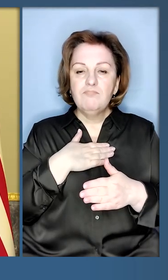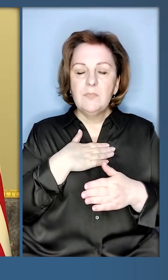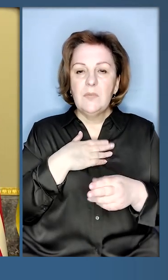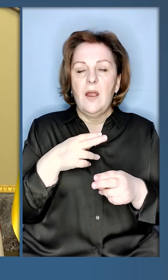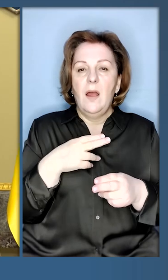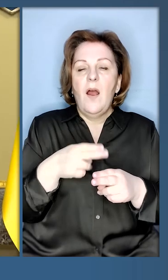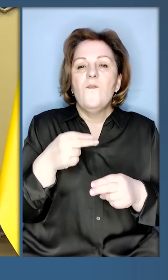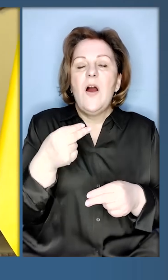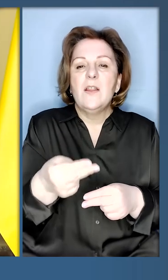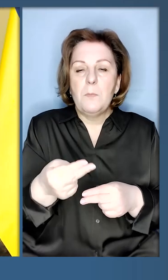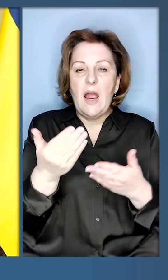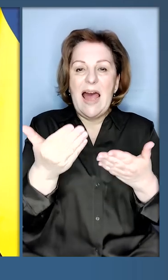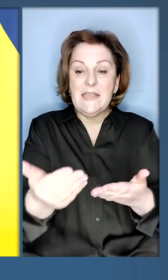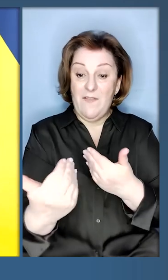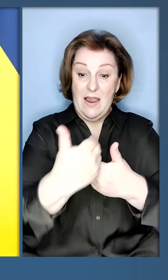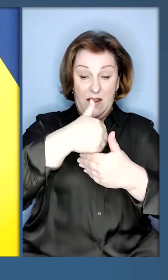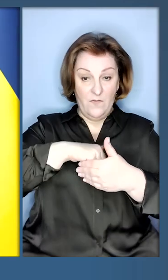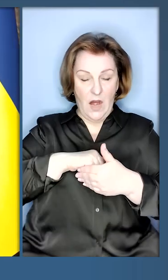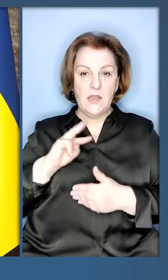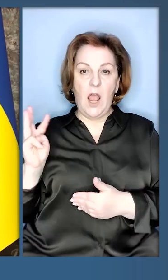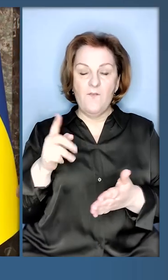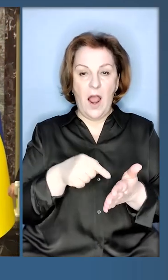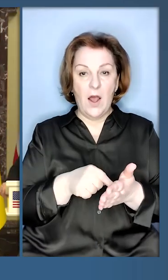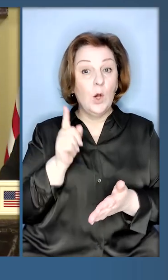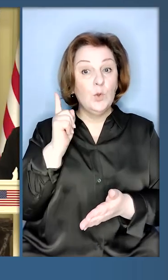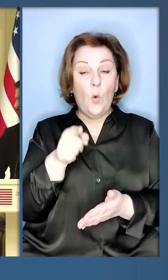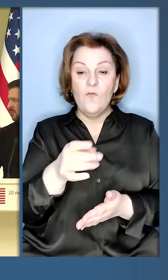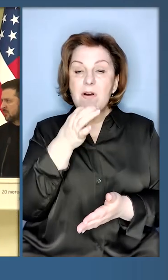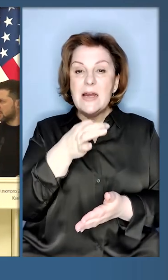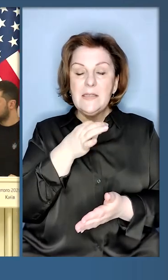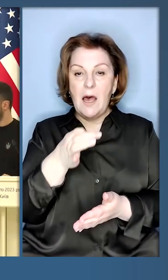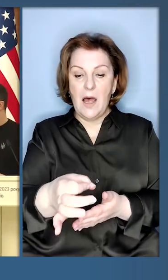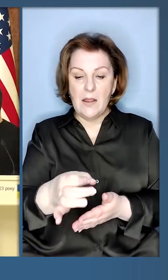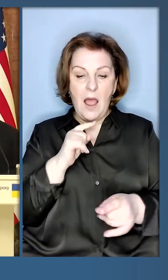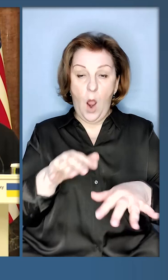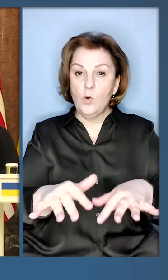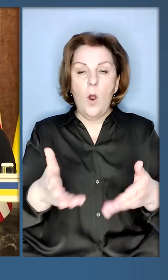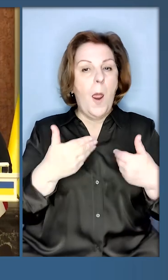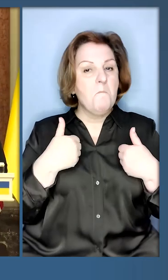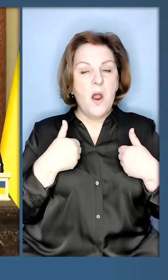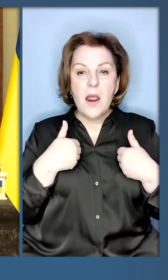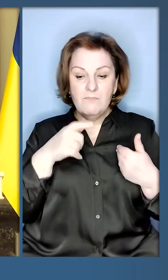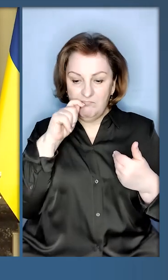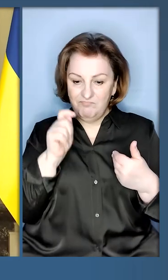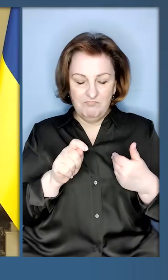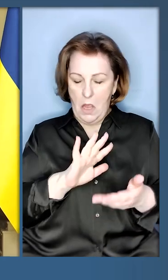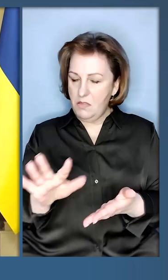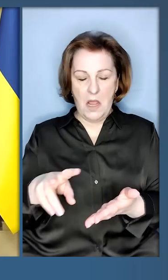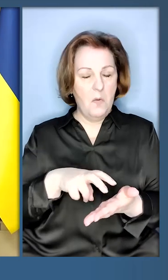ваш візит до Вашингтону. І тоді ви сказали Конгресу, що ми не боїмося,